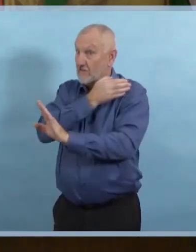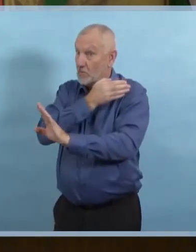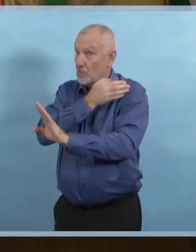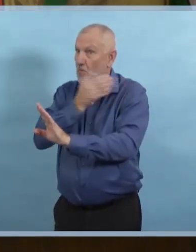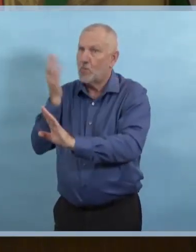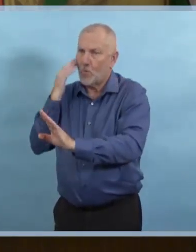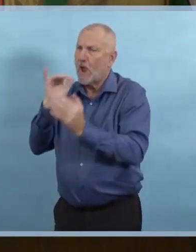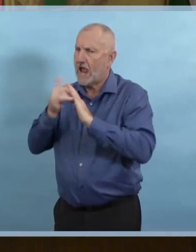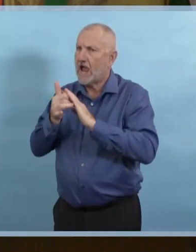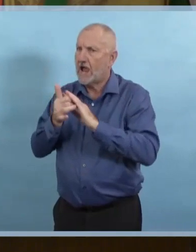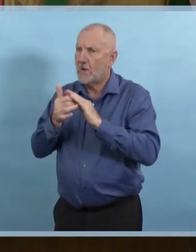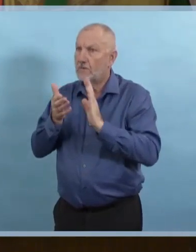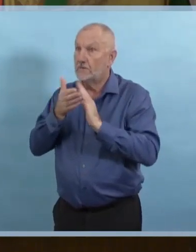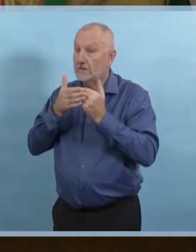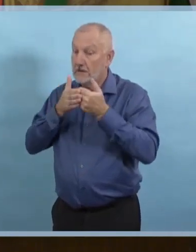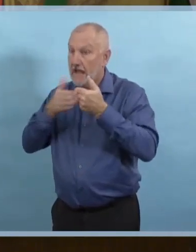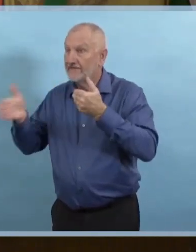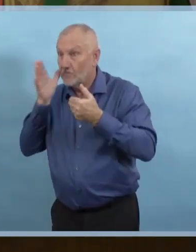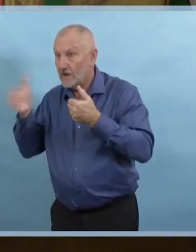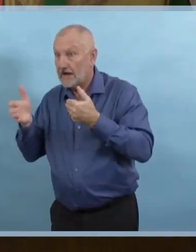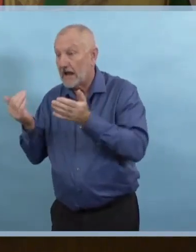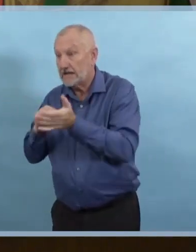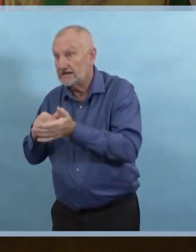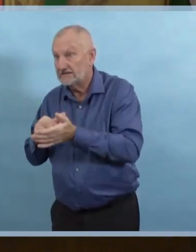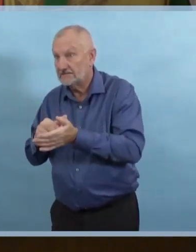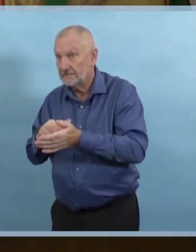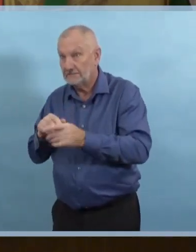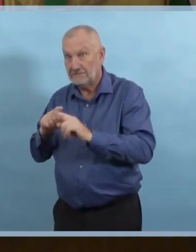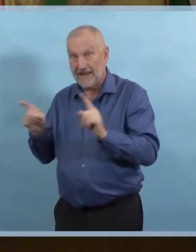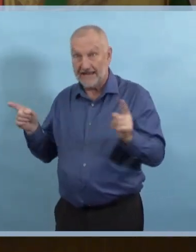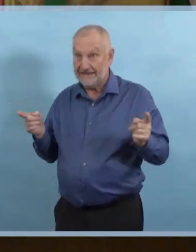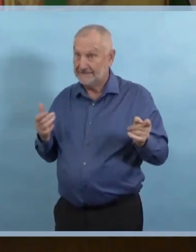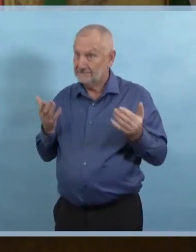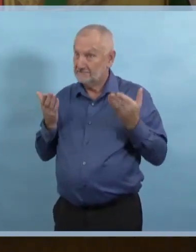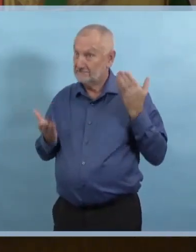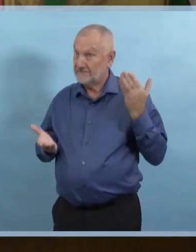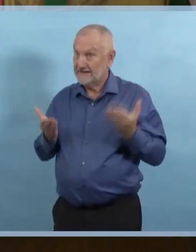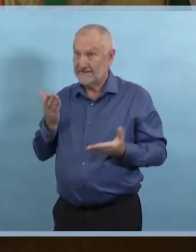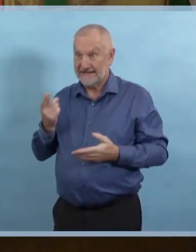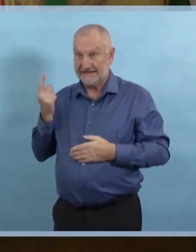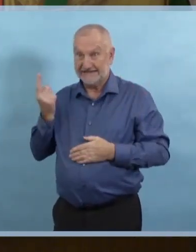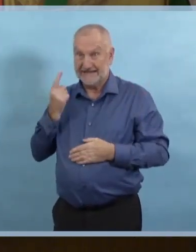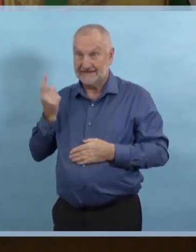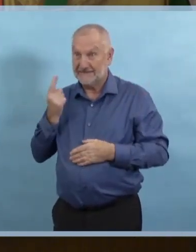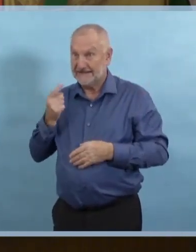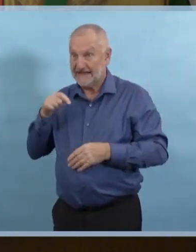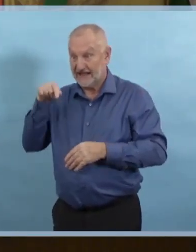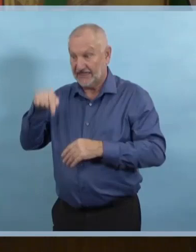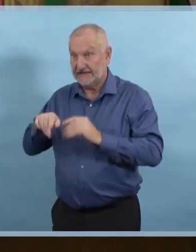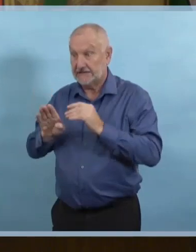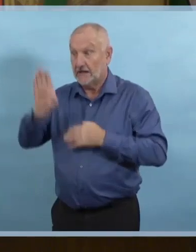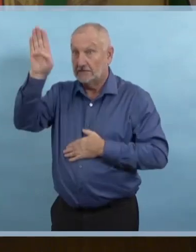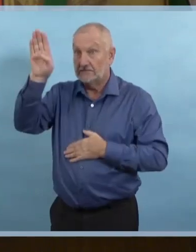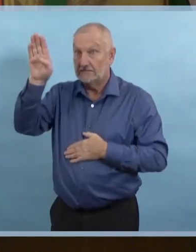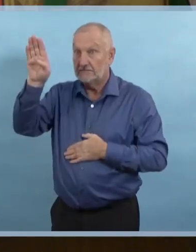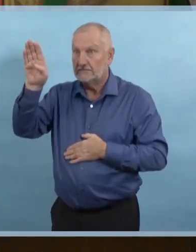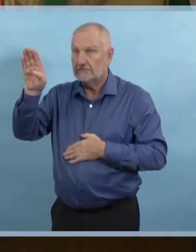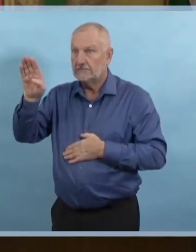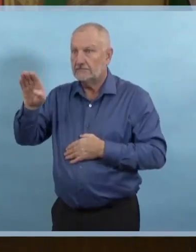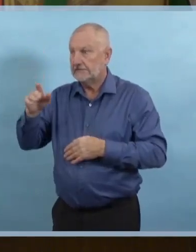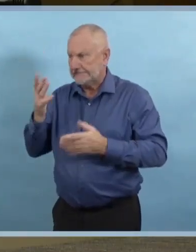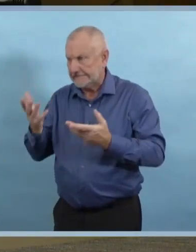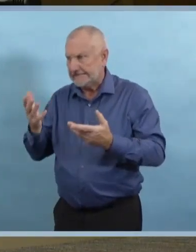exigé une situation comme celle-ci pour vraiment sonner l'alerte chez les Manitobains. D'accord, merci. Et ma deuxième